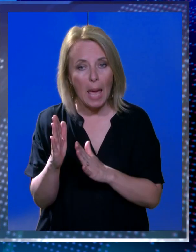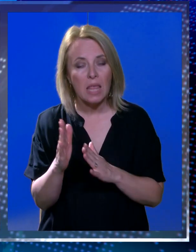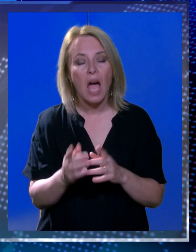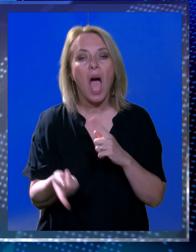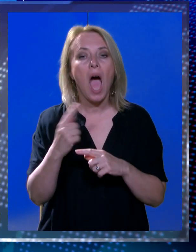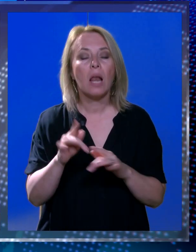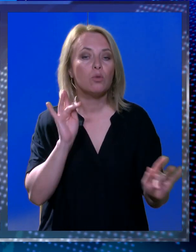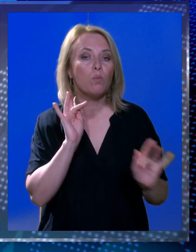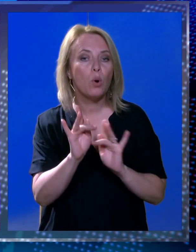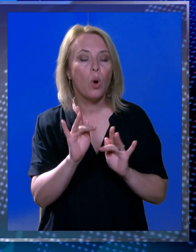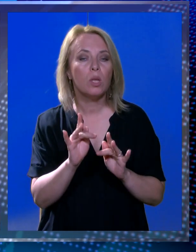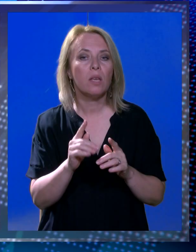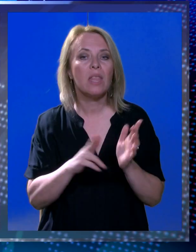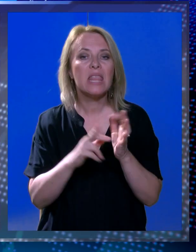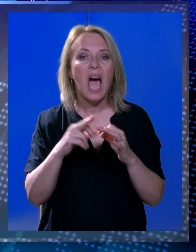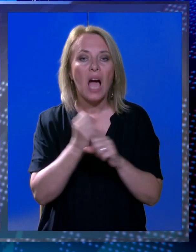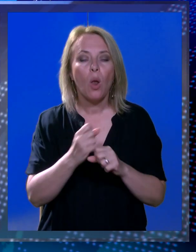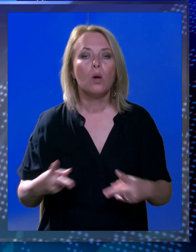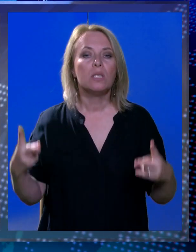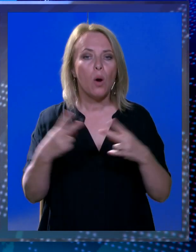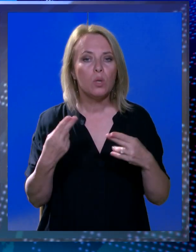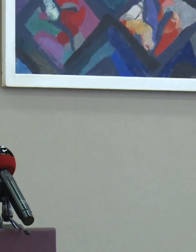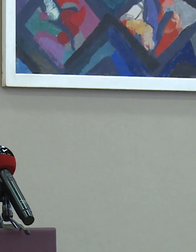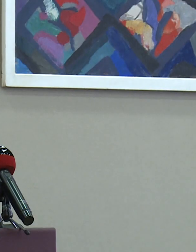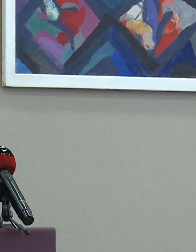naprotive se naglom zaustavljanju otvaranja novih.